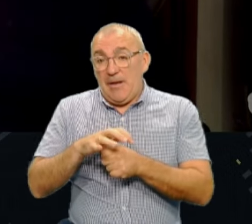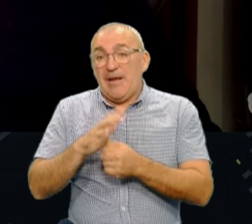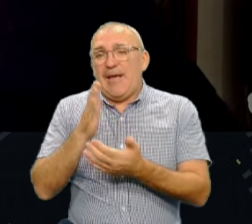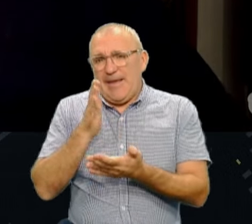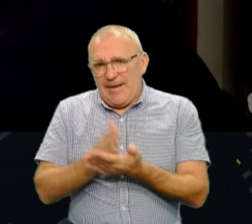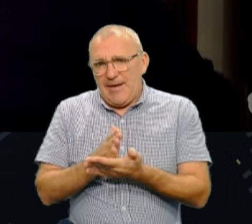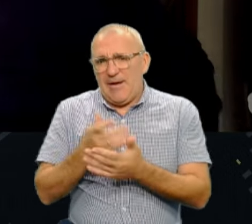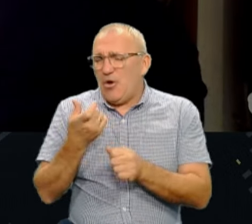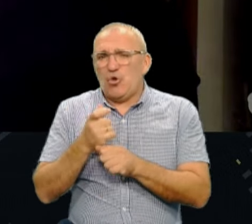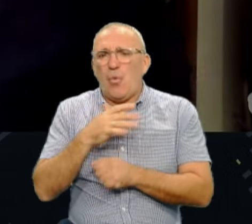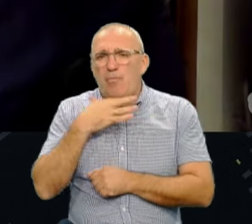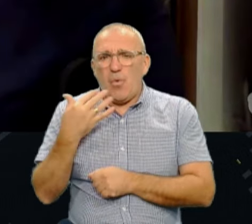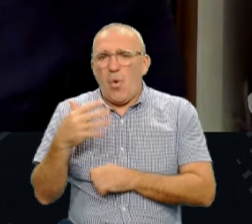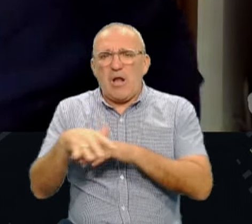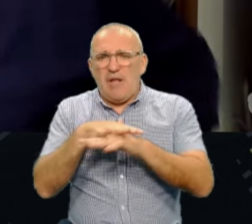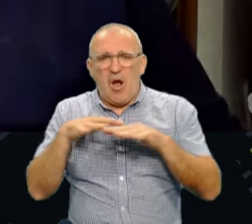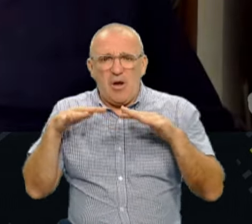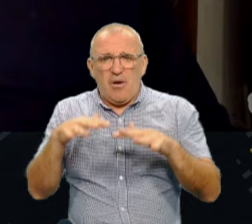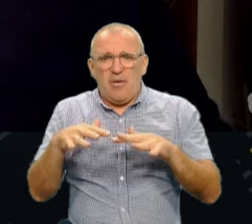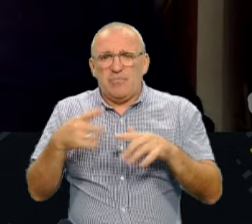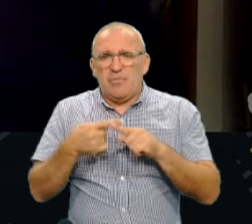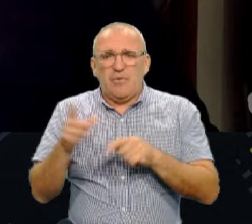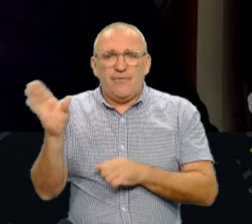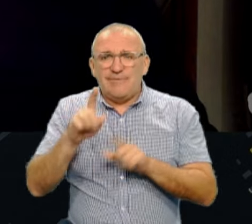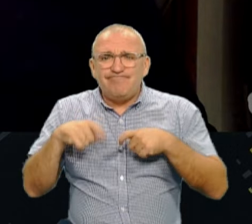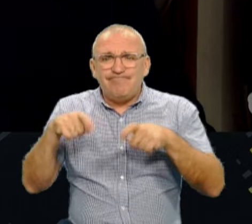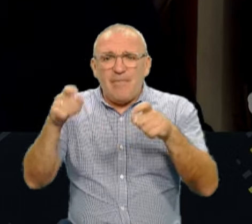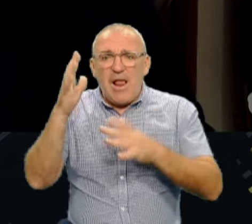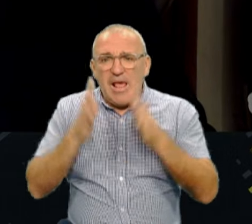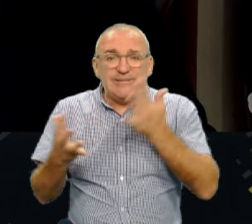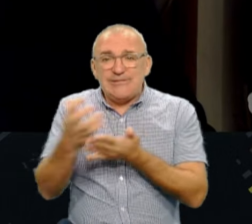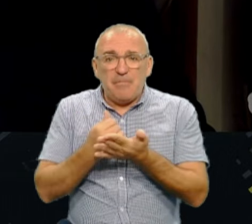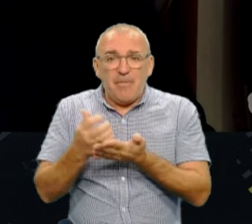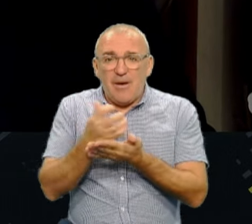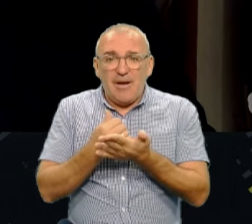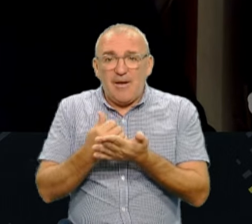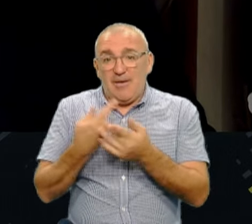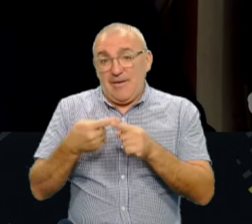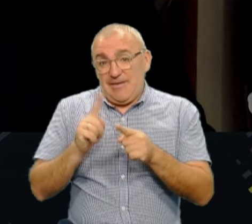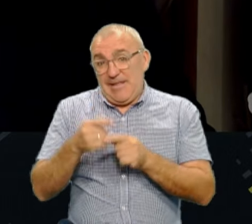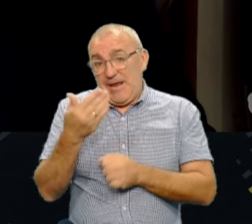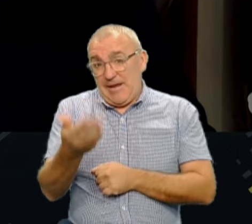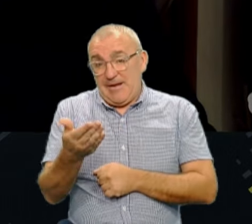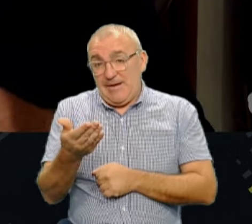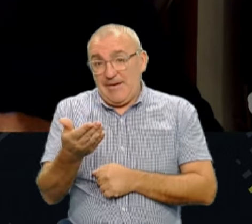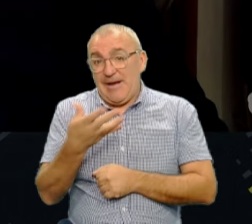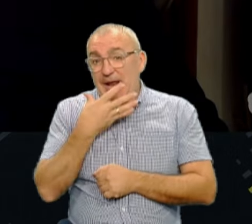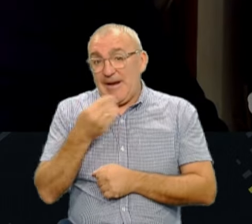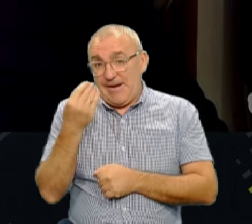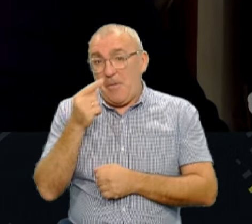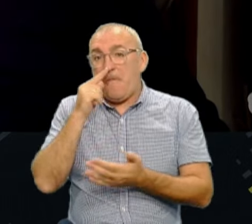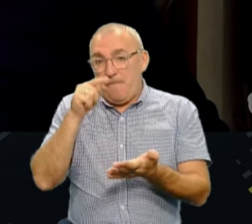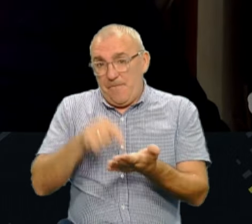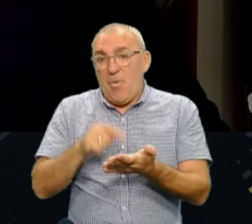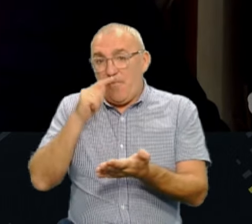дуже багато народу. Народу багато би всі побігли у ліс збирати, ну, але ось такі кисунчики попадають. Я тут